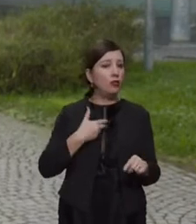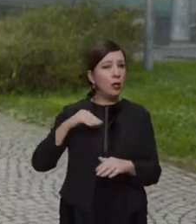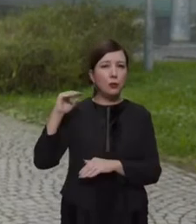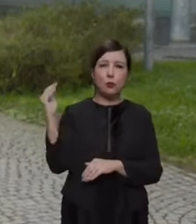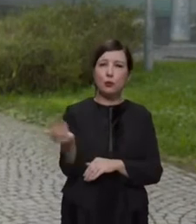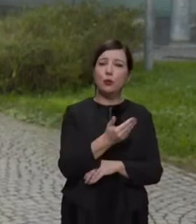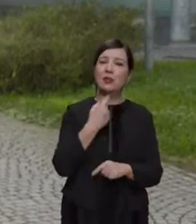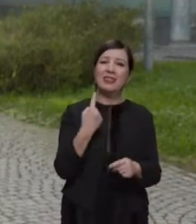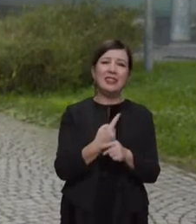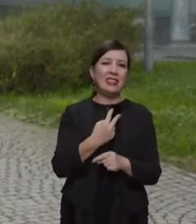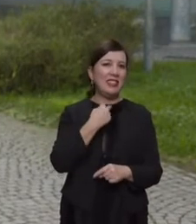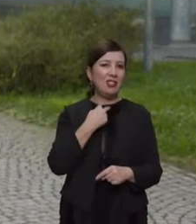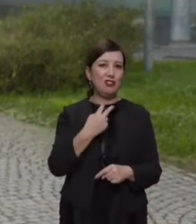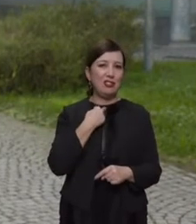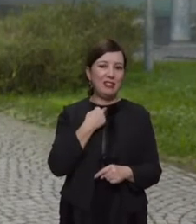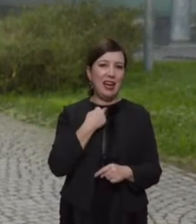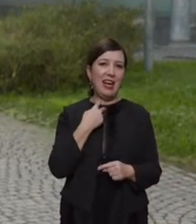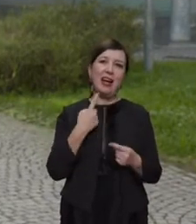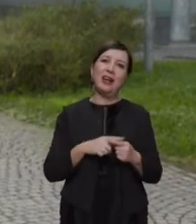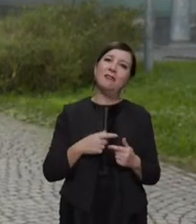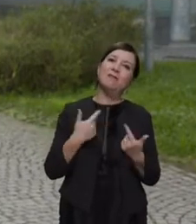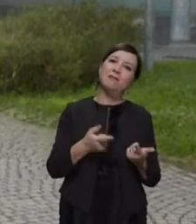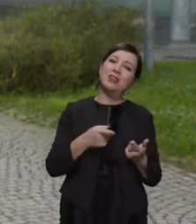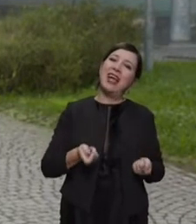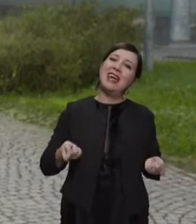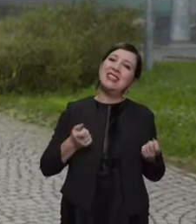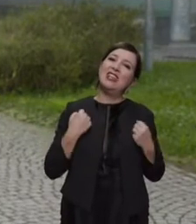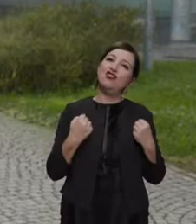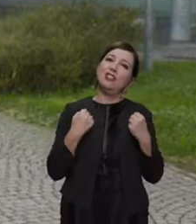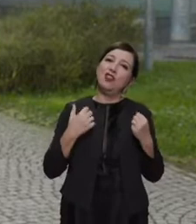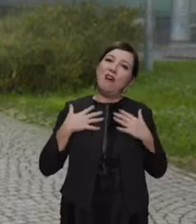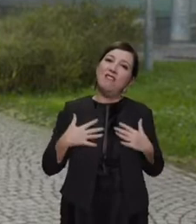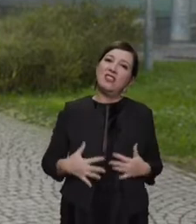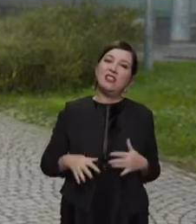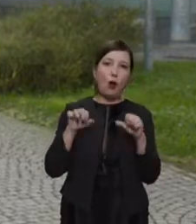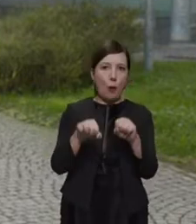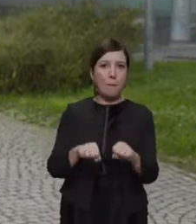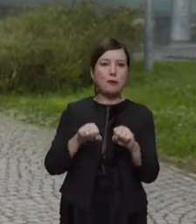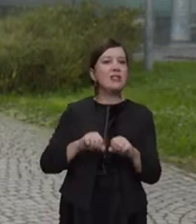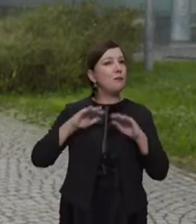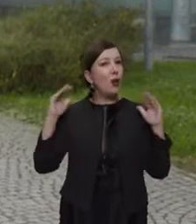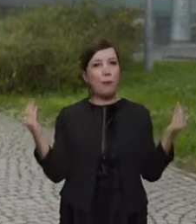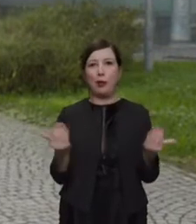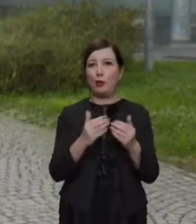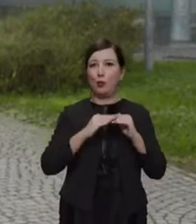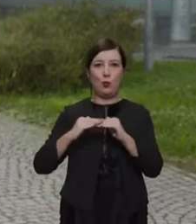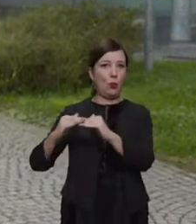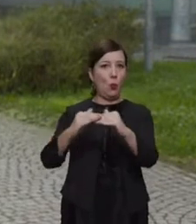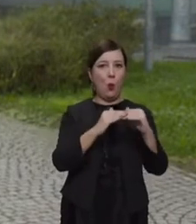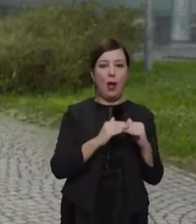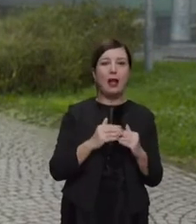tutti la necessità di far sì che questo esercizio fisico sia possibile per tutti